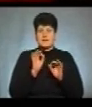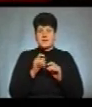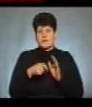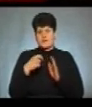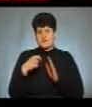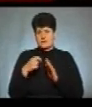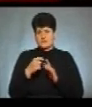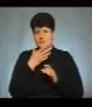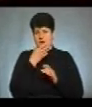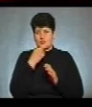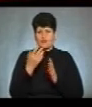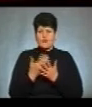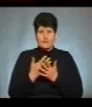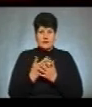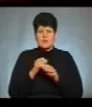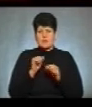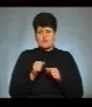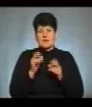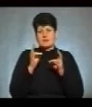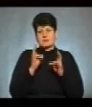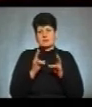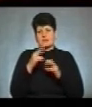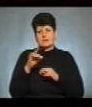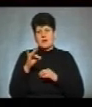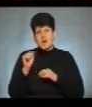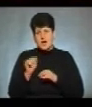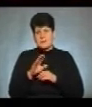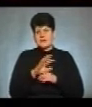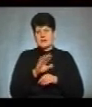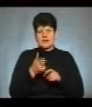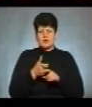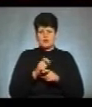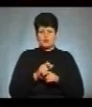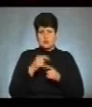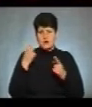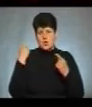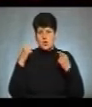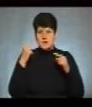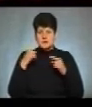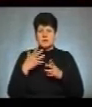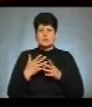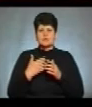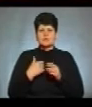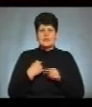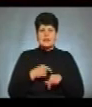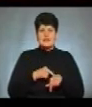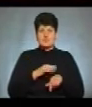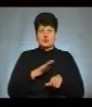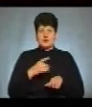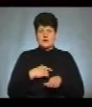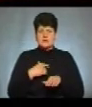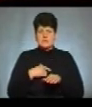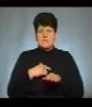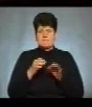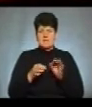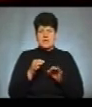класному фільмі. Можна якийсь драмі, бажано не дуже романтичну героїню, оскільки я не відчуваю себе природньою